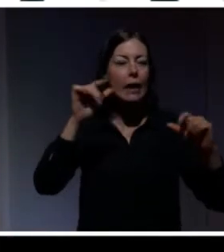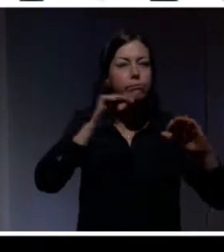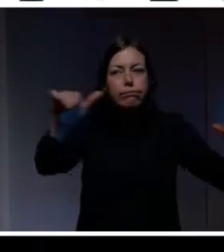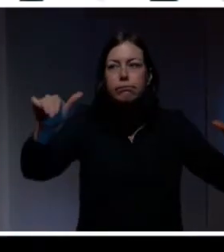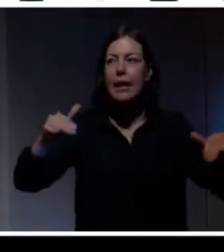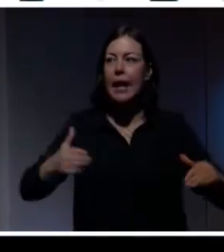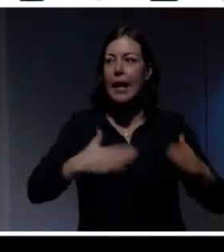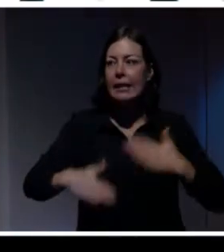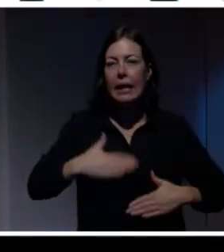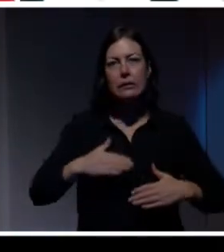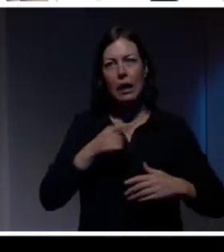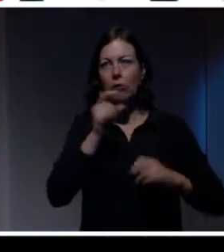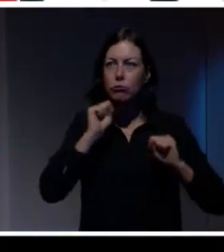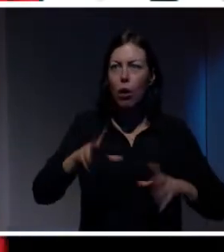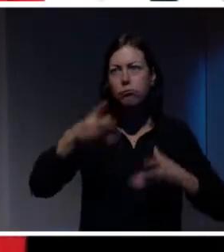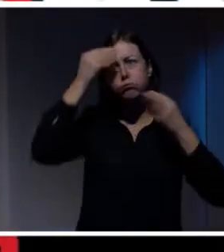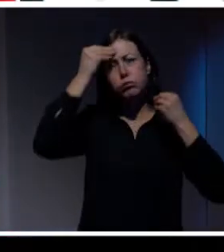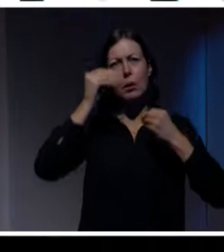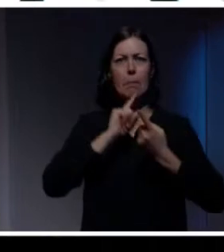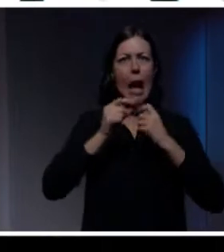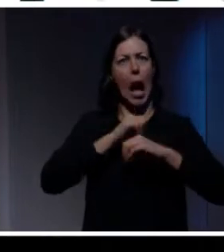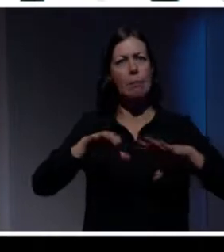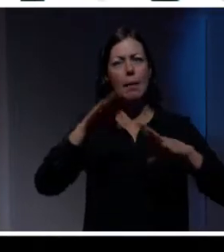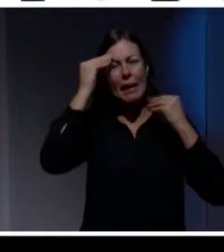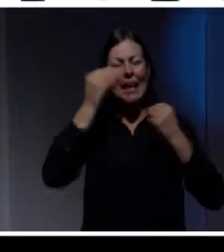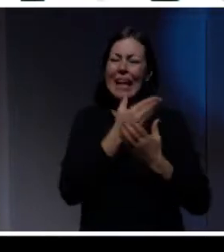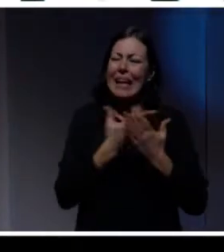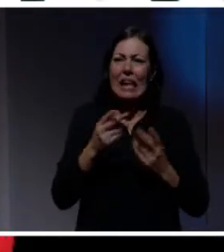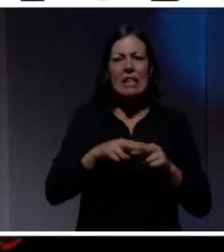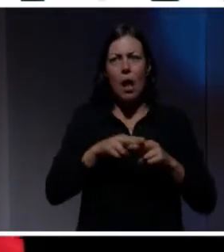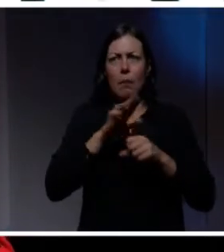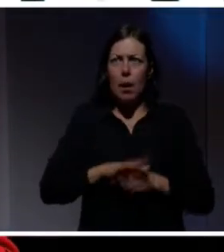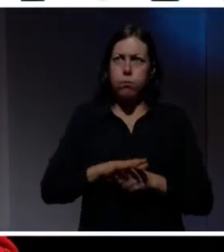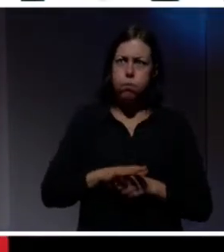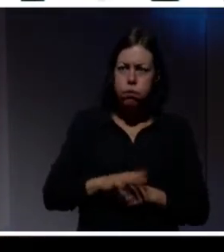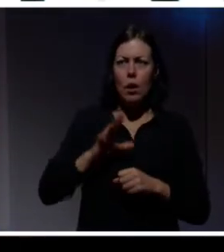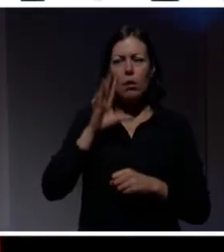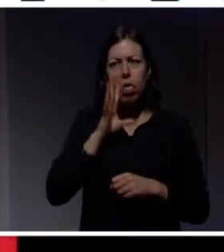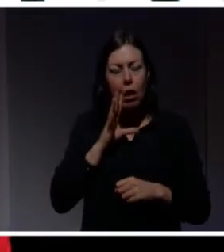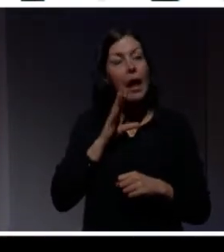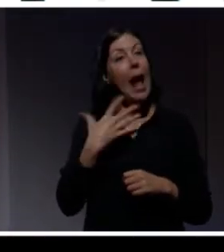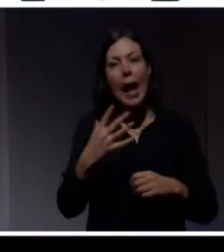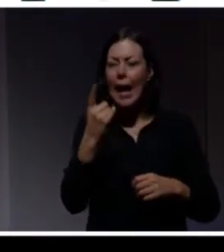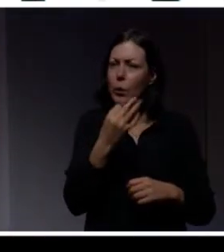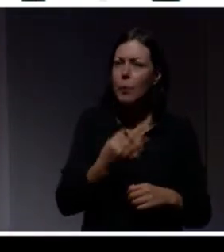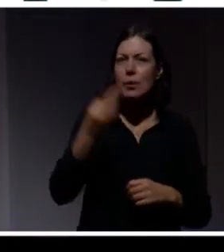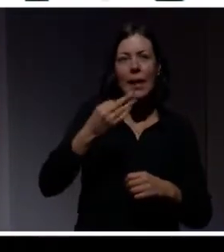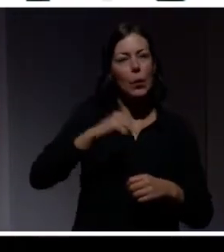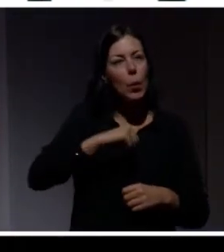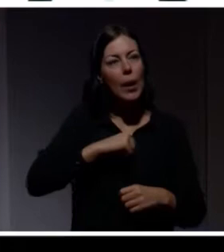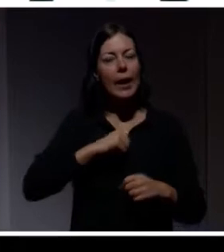allmänbildade utan att känna någon slags press. Eller att det här är jobbigt. Utan det här är bara hundra procent kul. Det är underhållande.